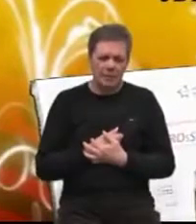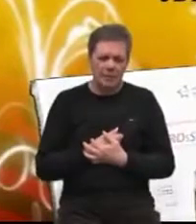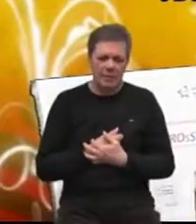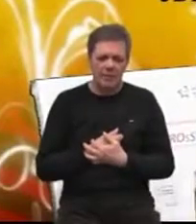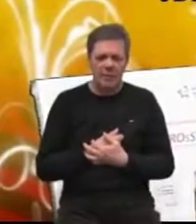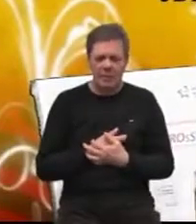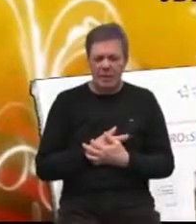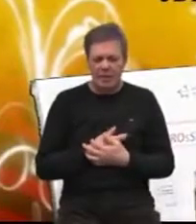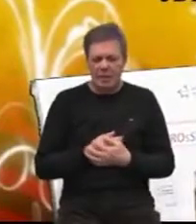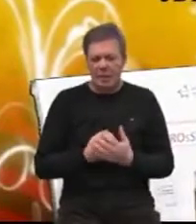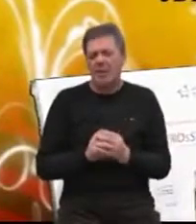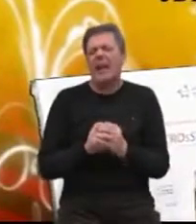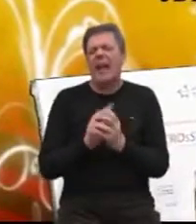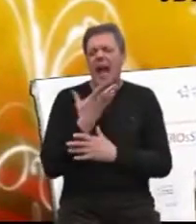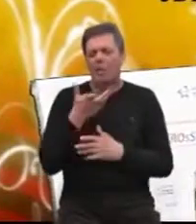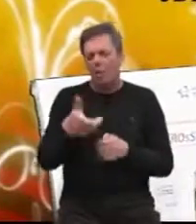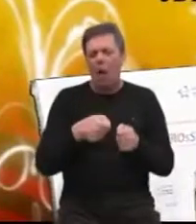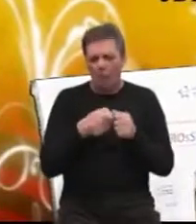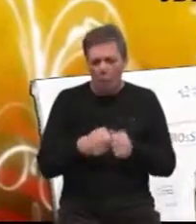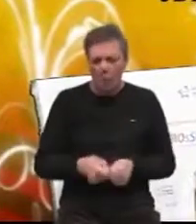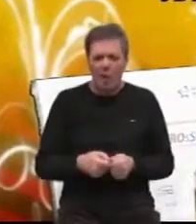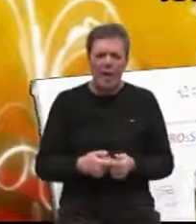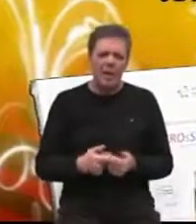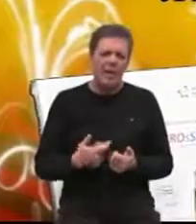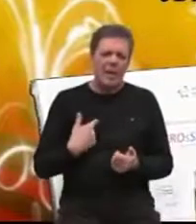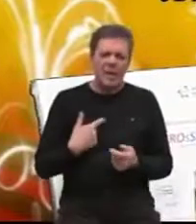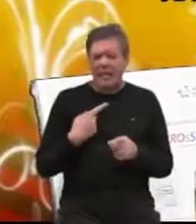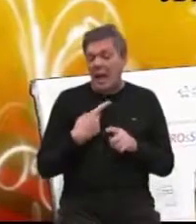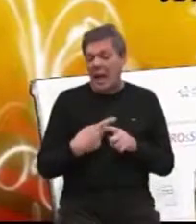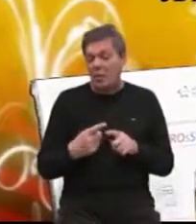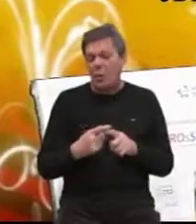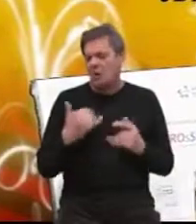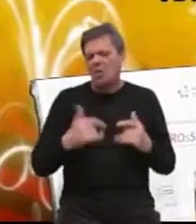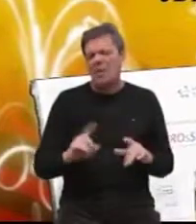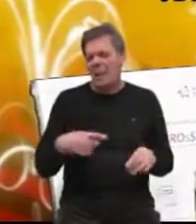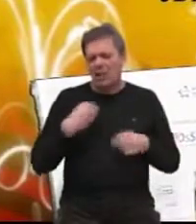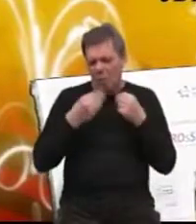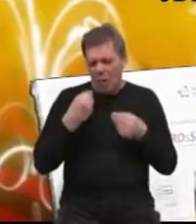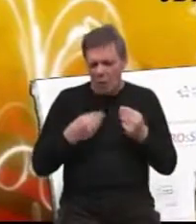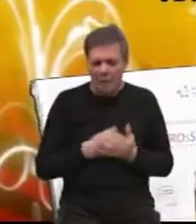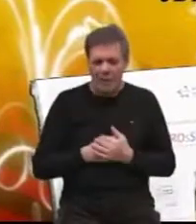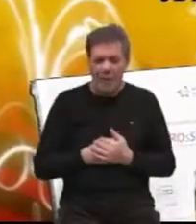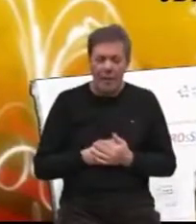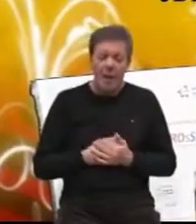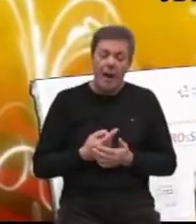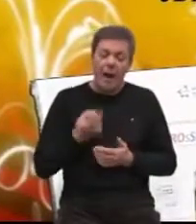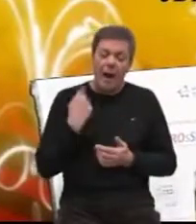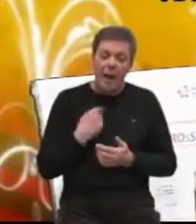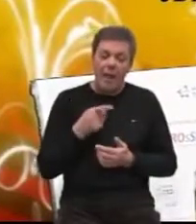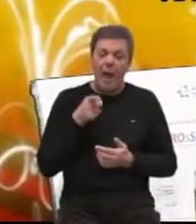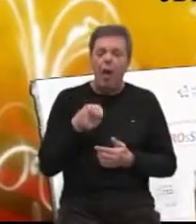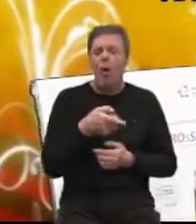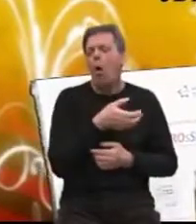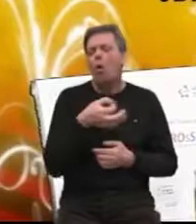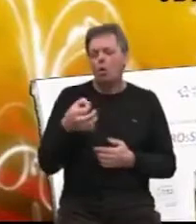temeljna kreatorica te udruge iz svojih razloga, iz nečega što nećemo htjeti sada pitati zašto i kako, ali je odlično